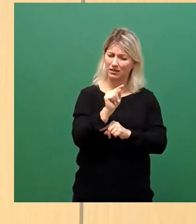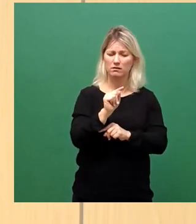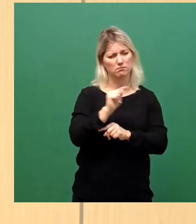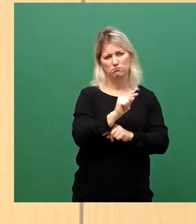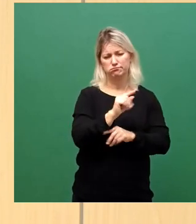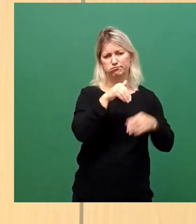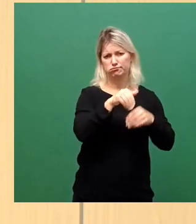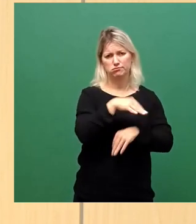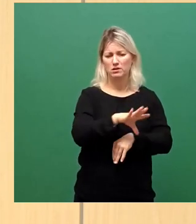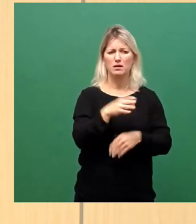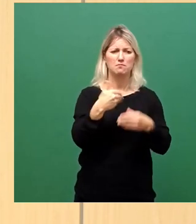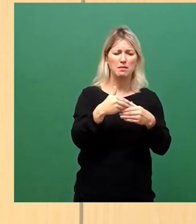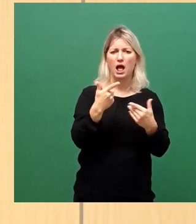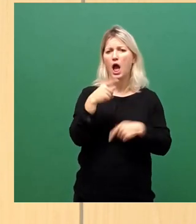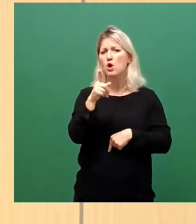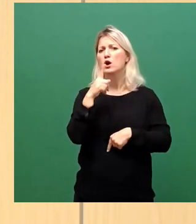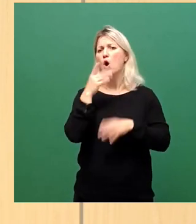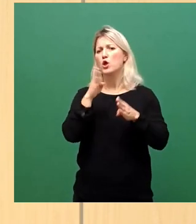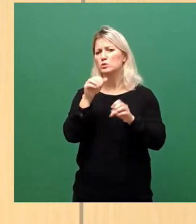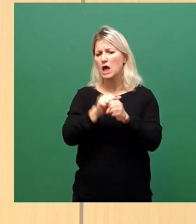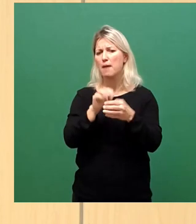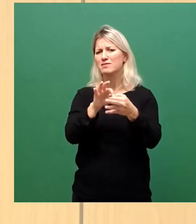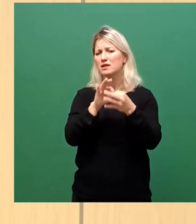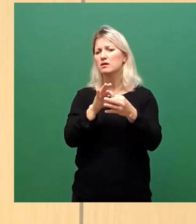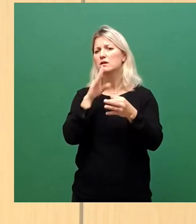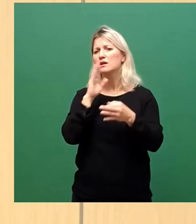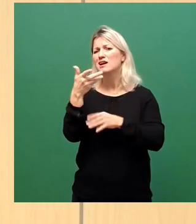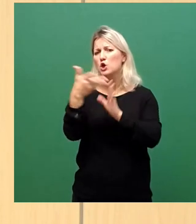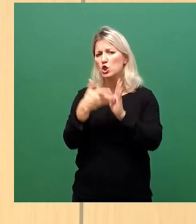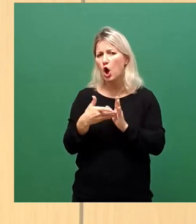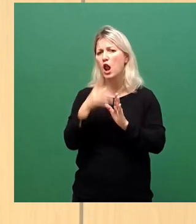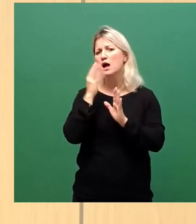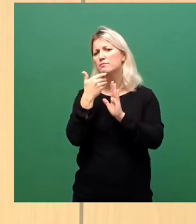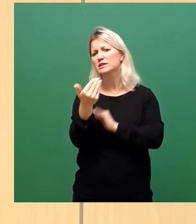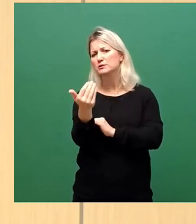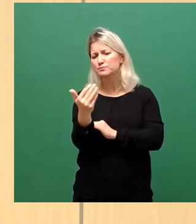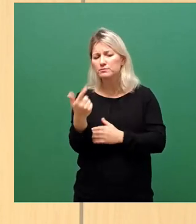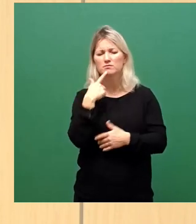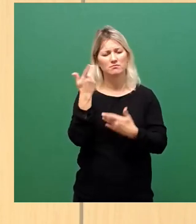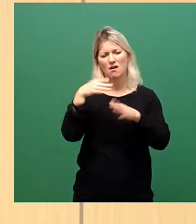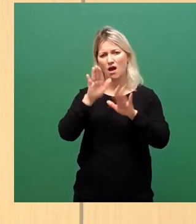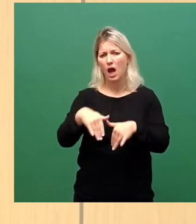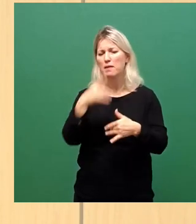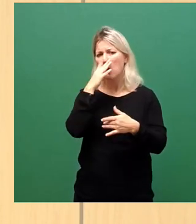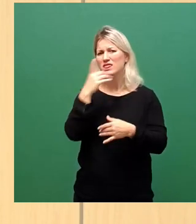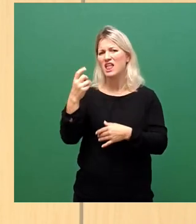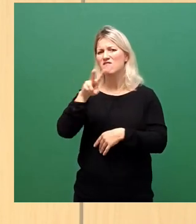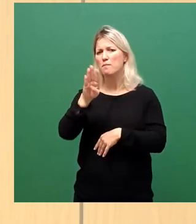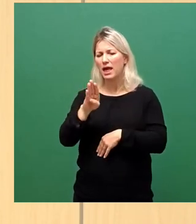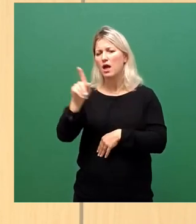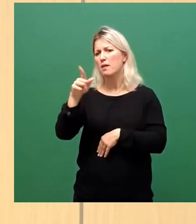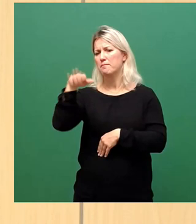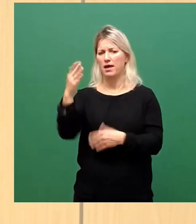des Ordnungsamtes über Kontrollen, weil das erfolgt bereits wöchentlich und weitere Berichtspflichten der DVB. Auch wird das erneute Halten der